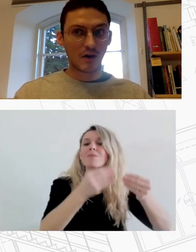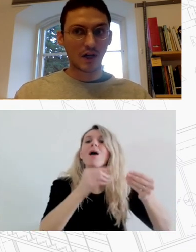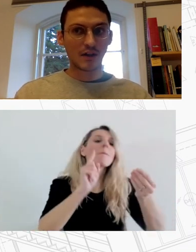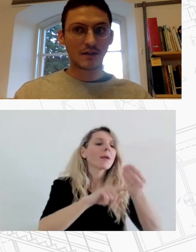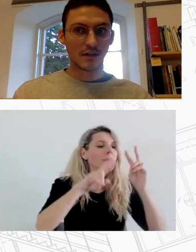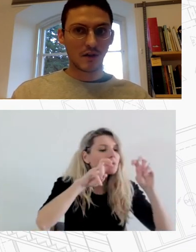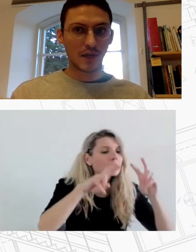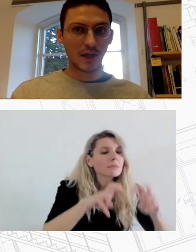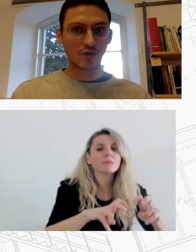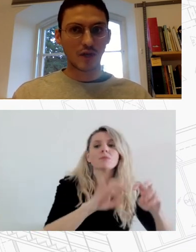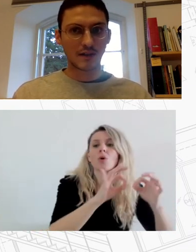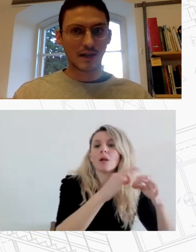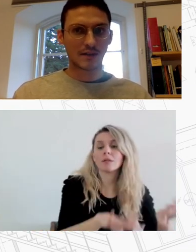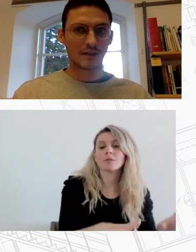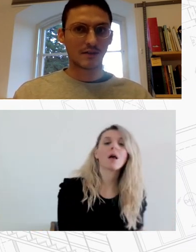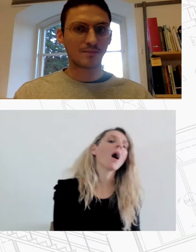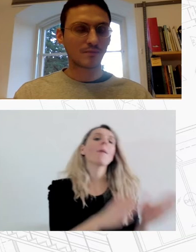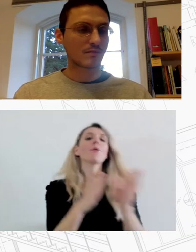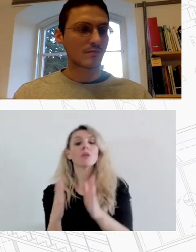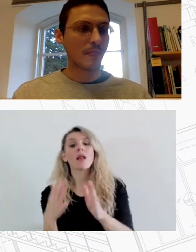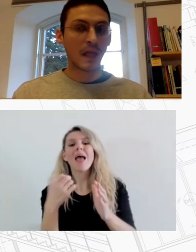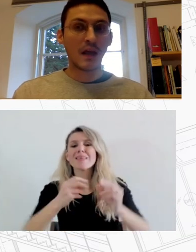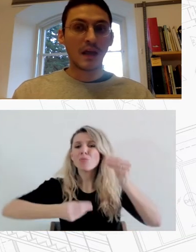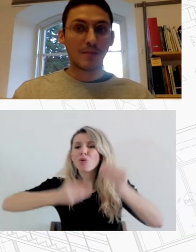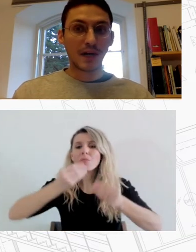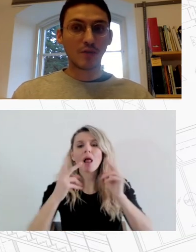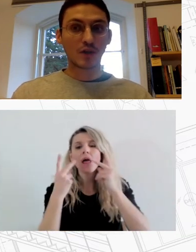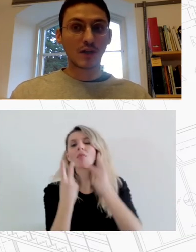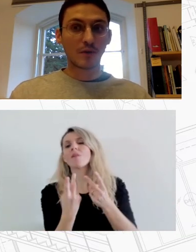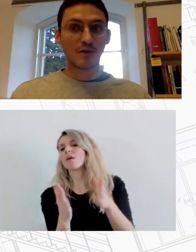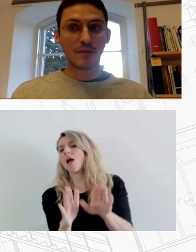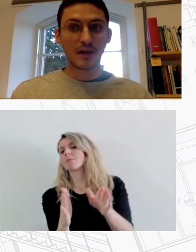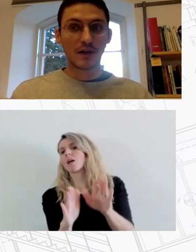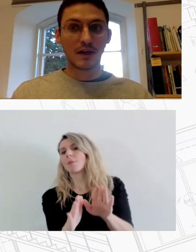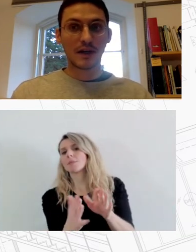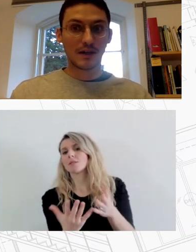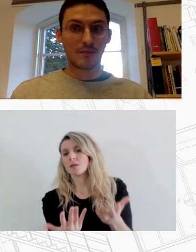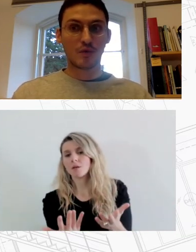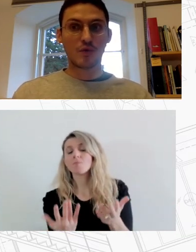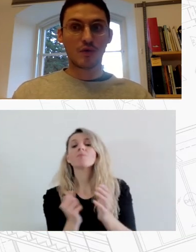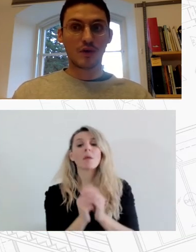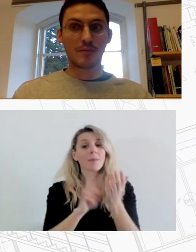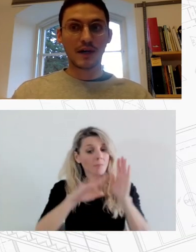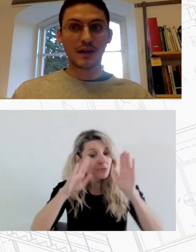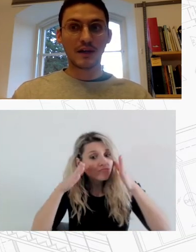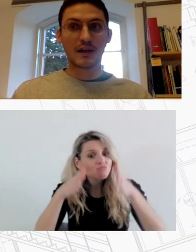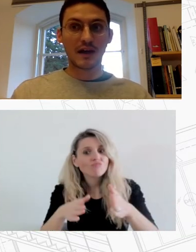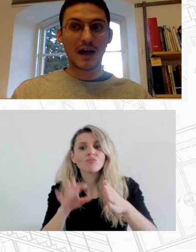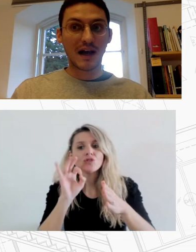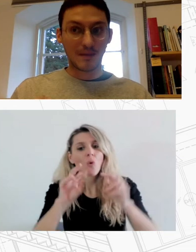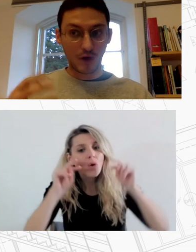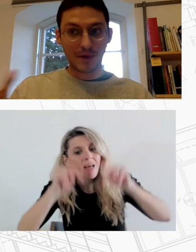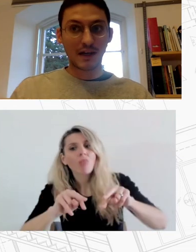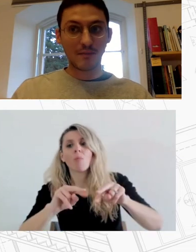και οι αόρατες οι δομικές του διαστάσεις Υπάρχει όμως και ένα πρόβλημα που υπάρχει που